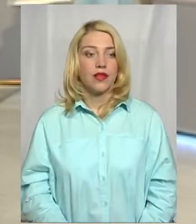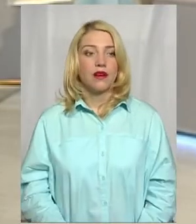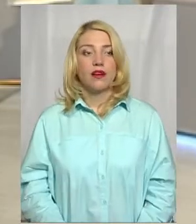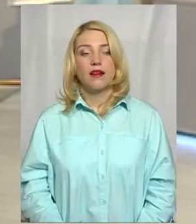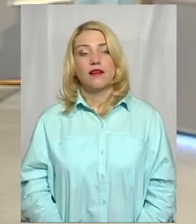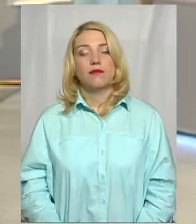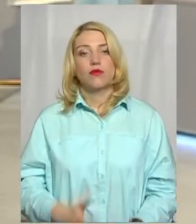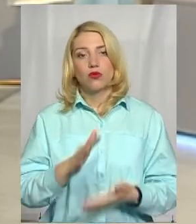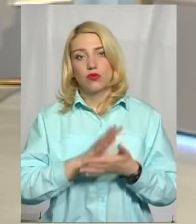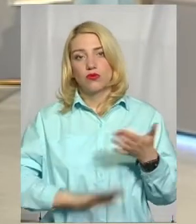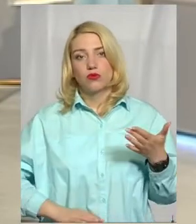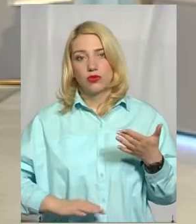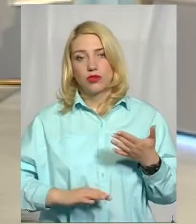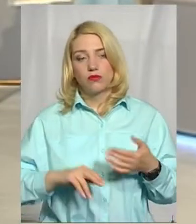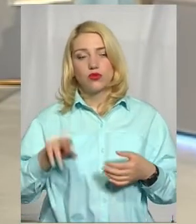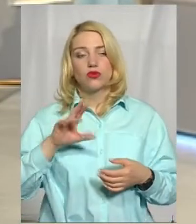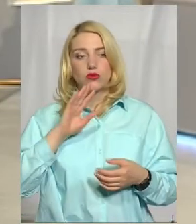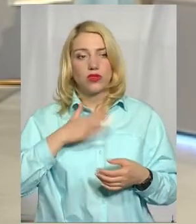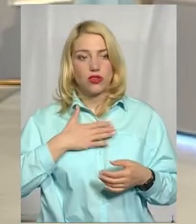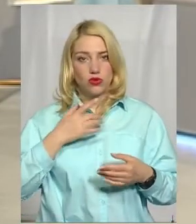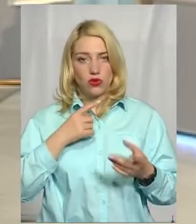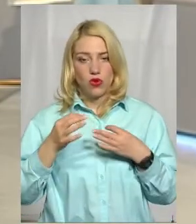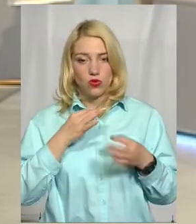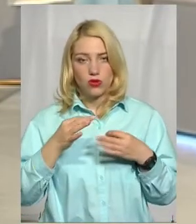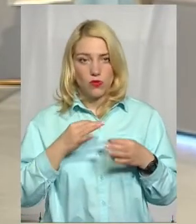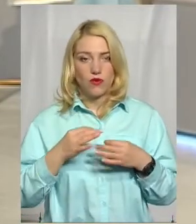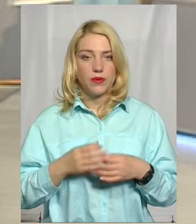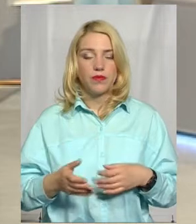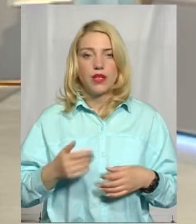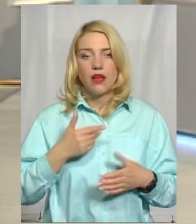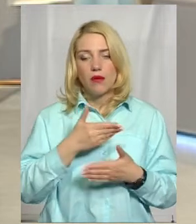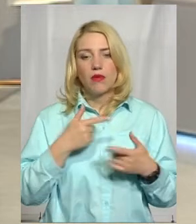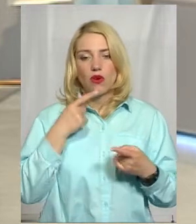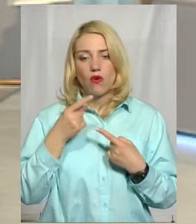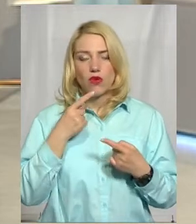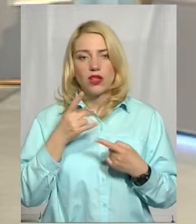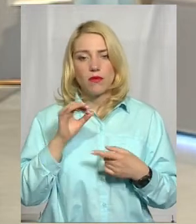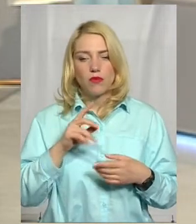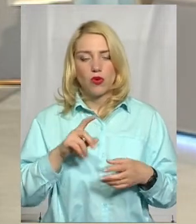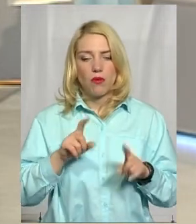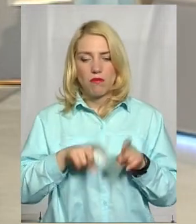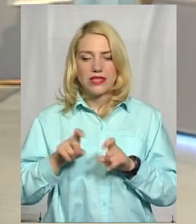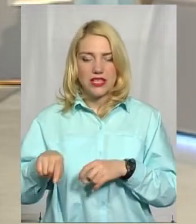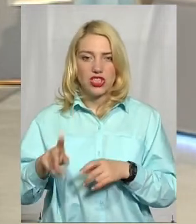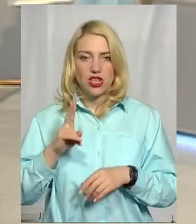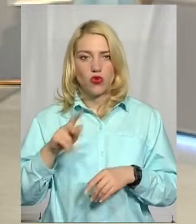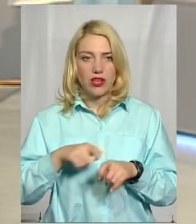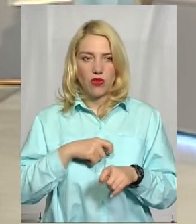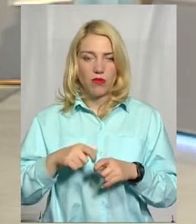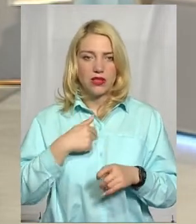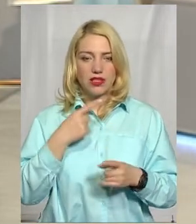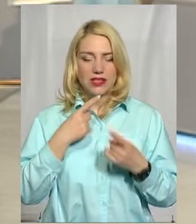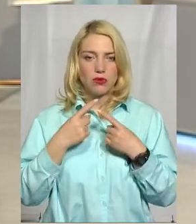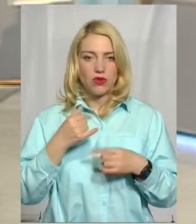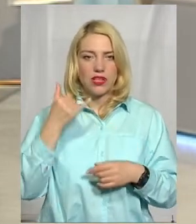продовжуємо стосовно нашої розмови і нашої теми. Ми говорили про пасажирокілометр. Я спілкувалася з телефоном із